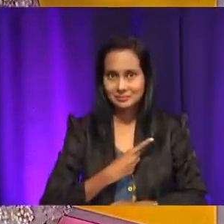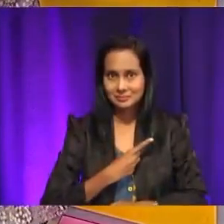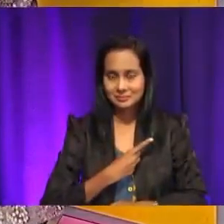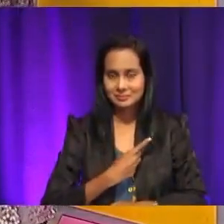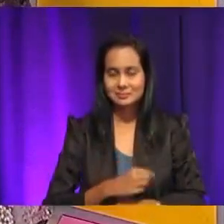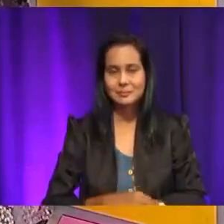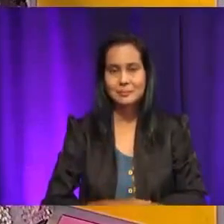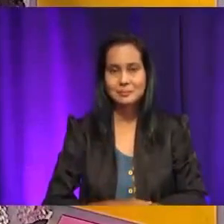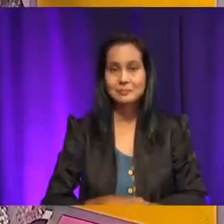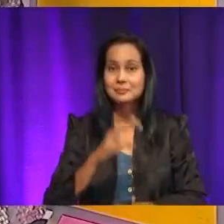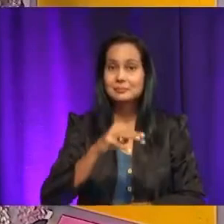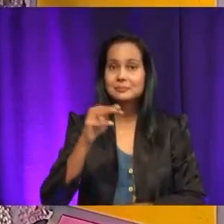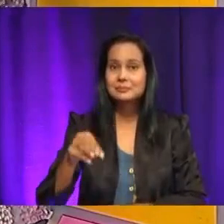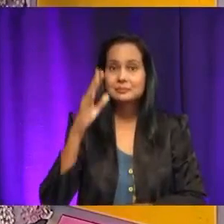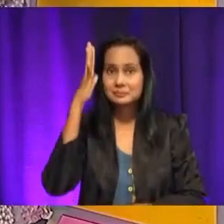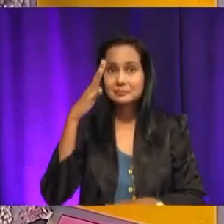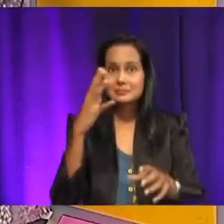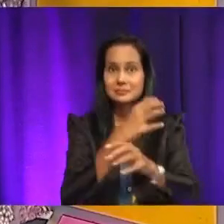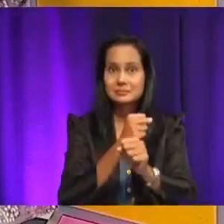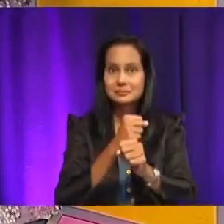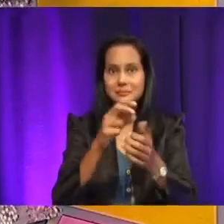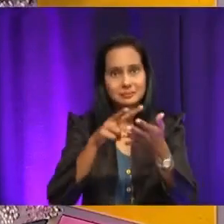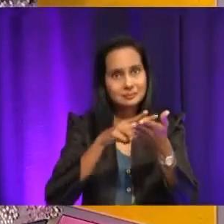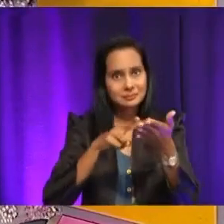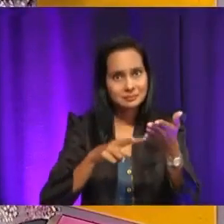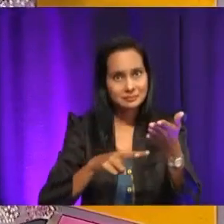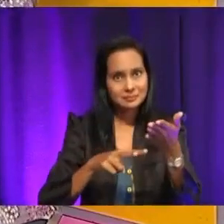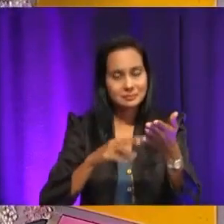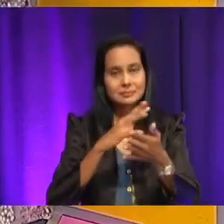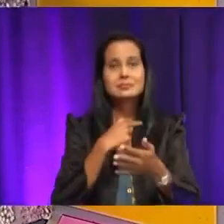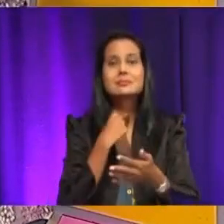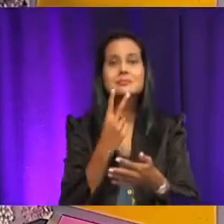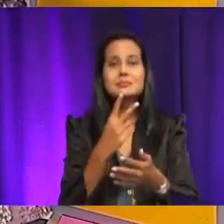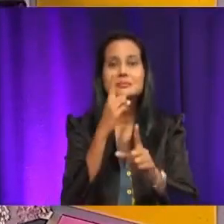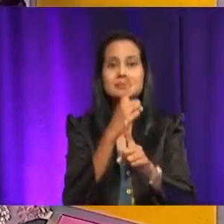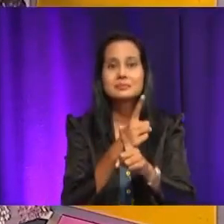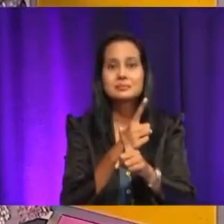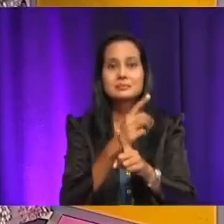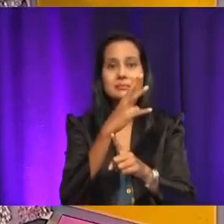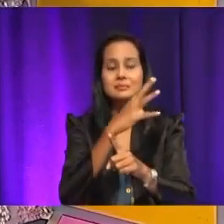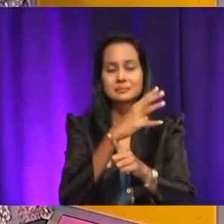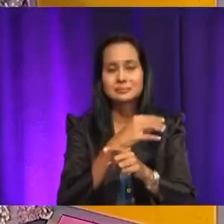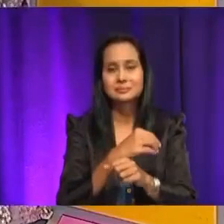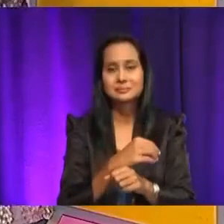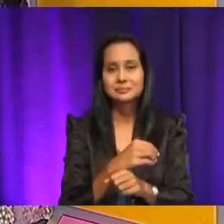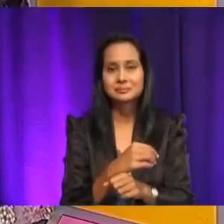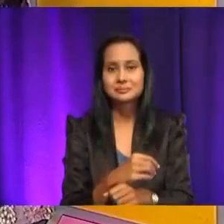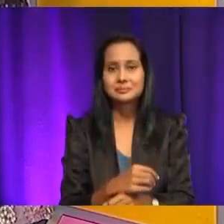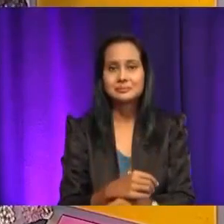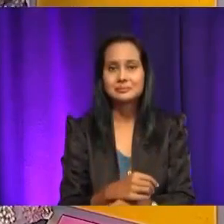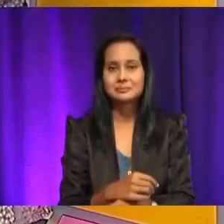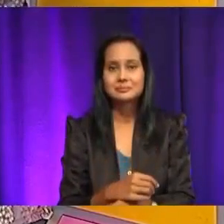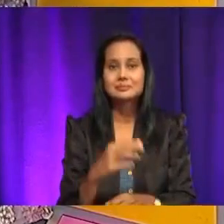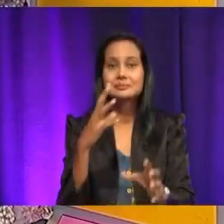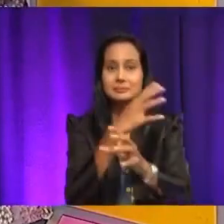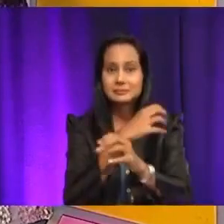siaran ini, murid-murid akan dapat membaca dengan sebutan yang betul dan intonasi yang sesuai, serta